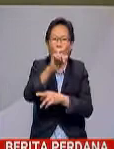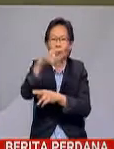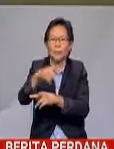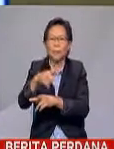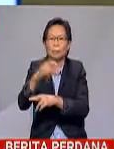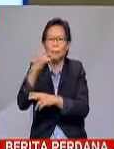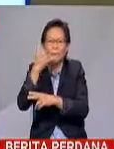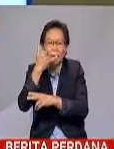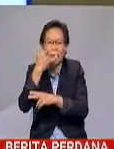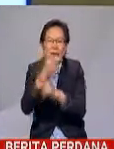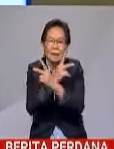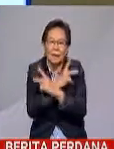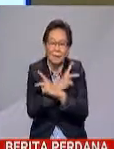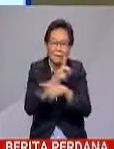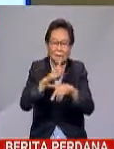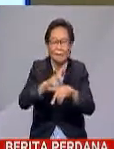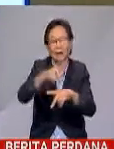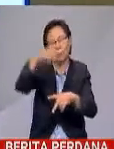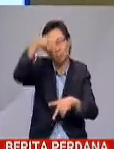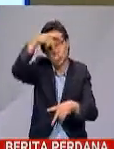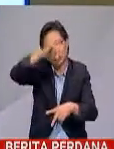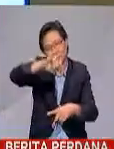Kasih di Putrajaya. Terima